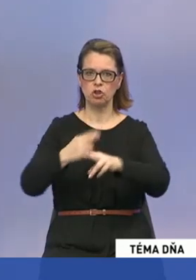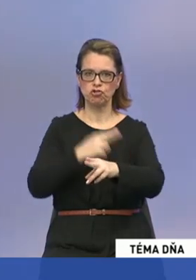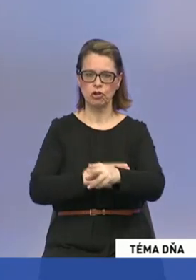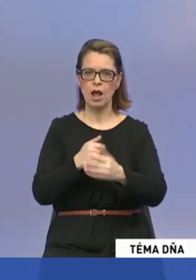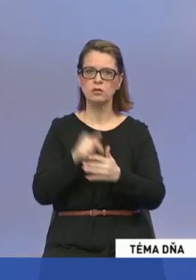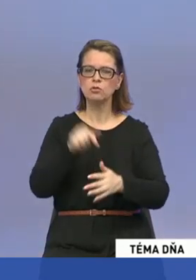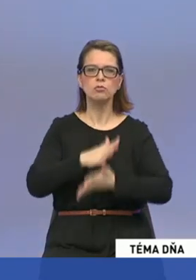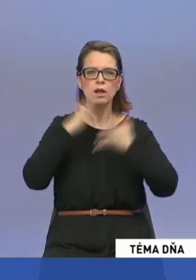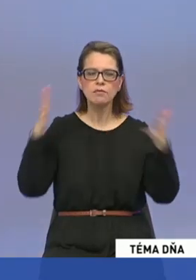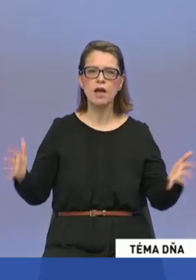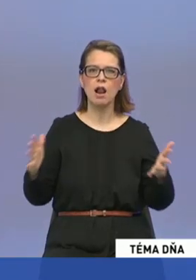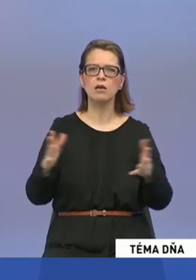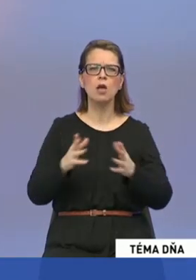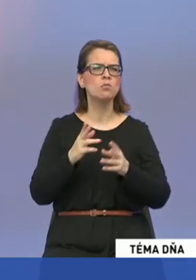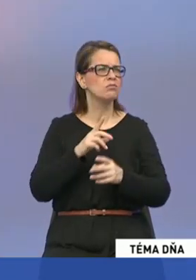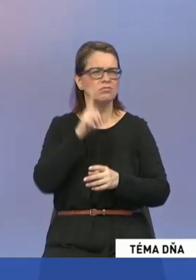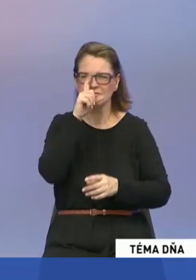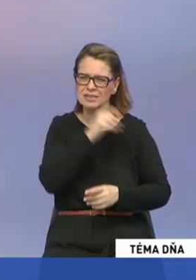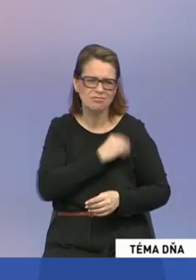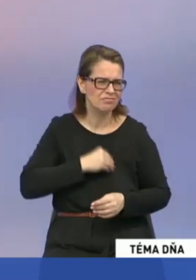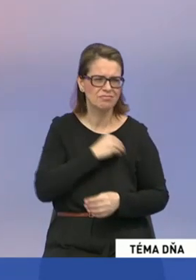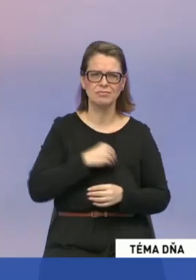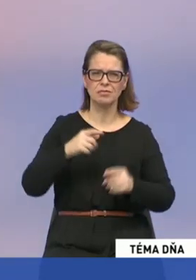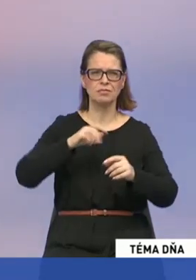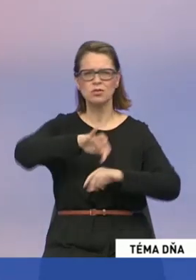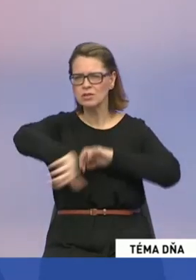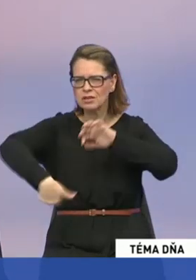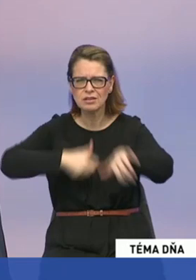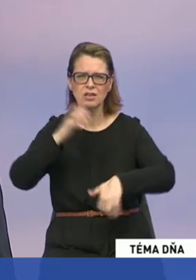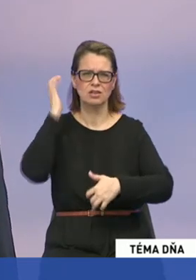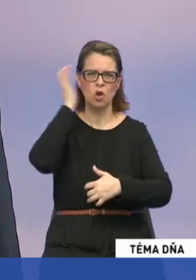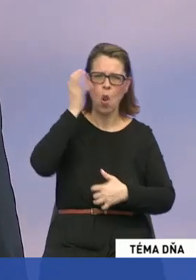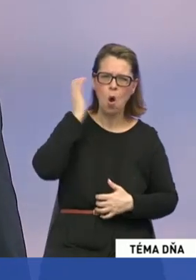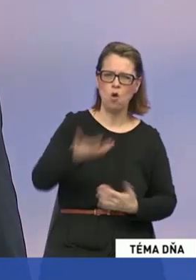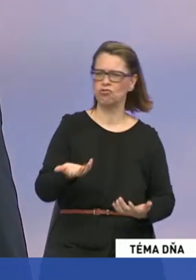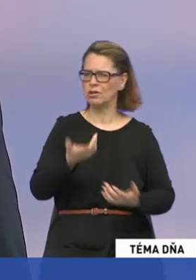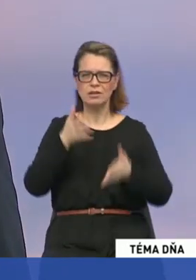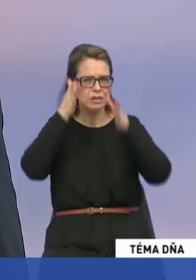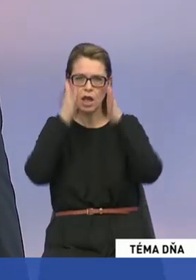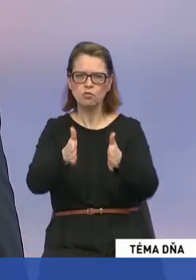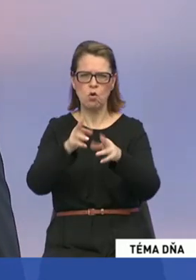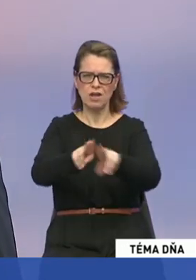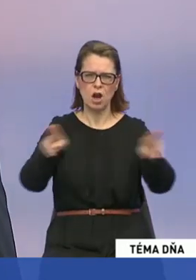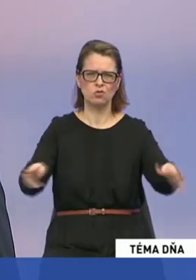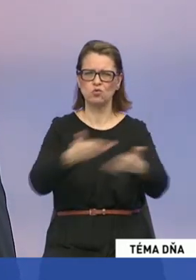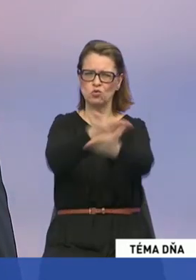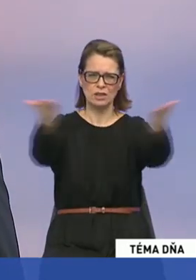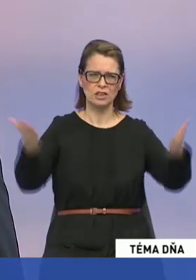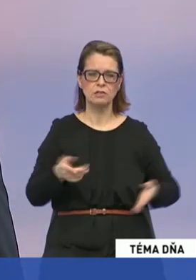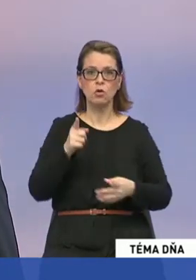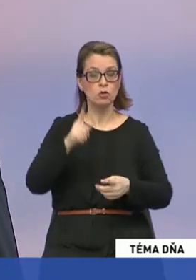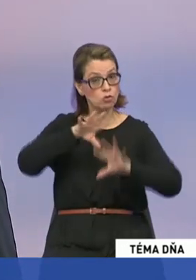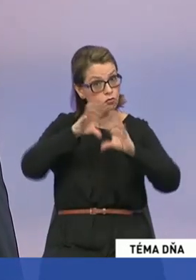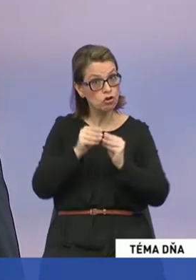množstvo dnes rôznych káus, zločinov. Je tu nedôveráva súdnictvo. Toto všetko treba